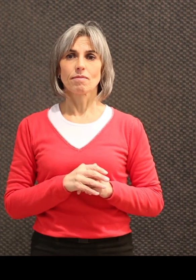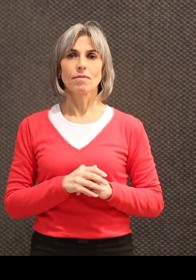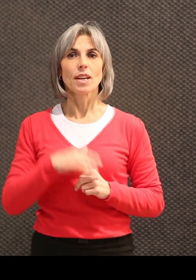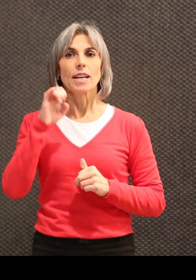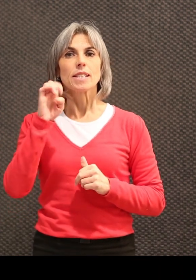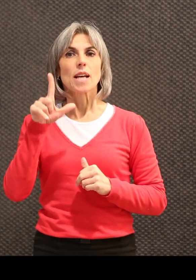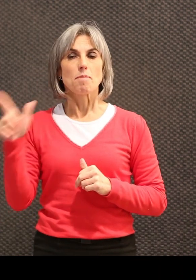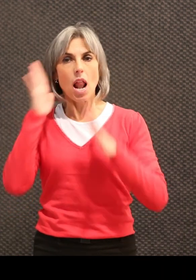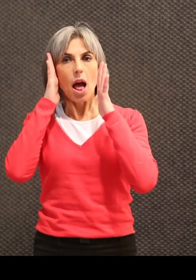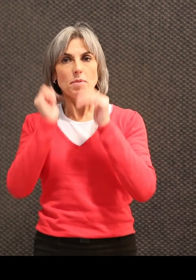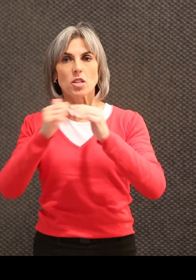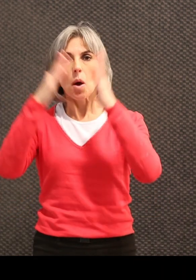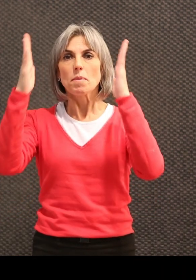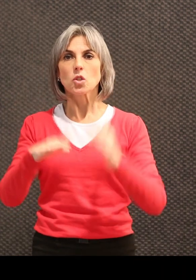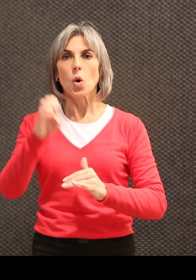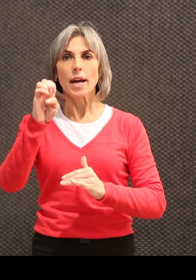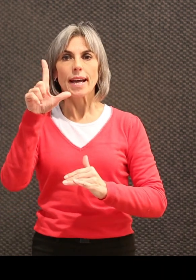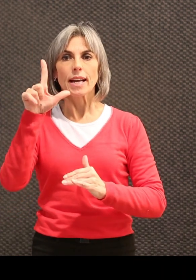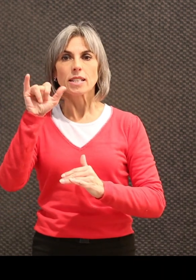Isabelle habite à la maison d'Elisabeth.